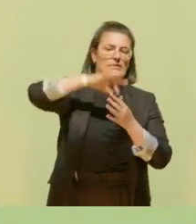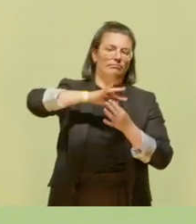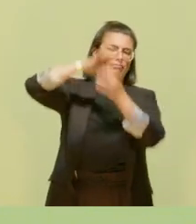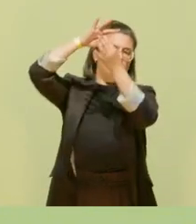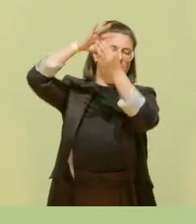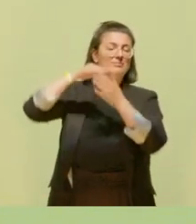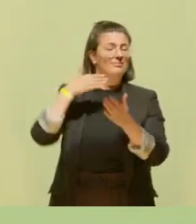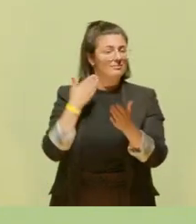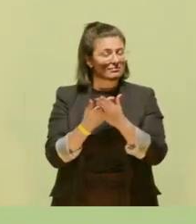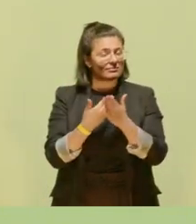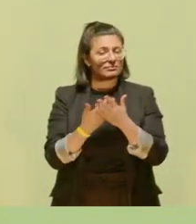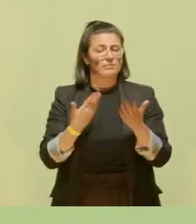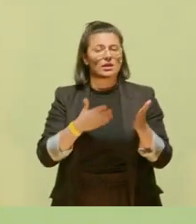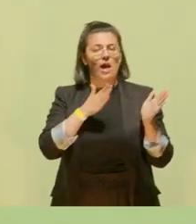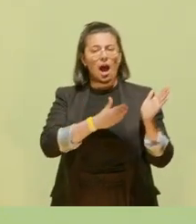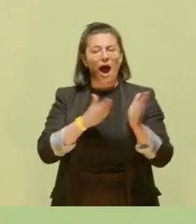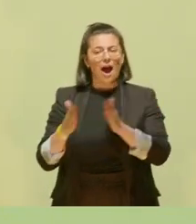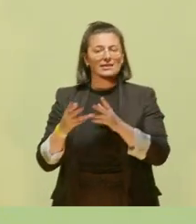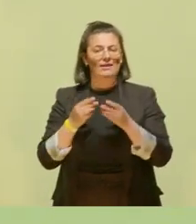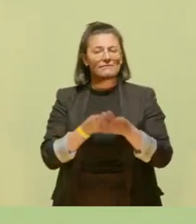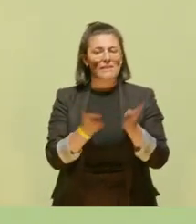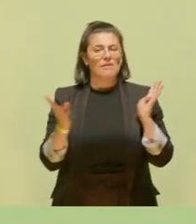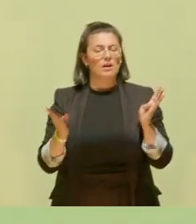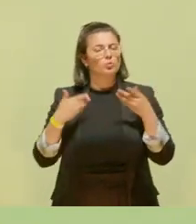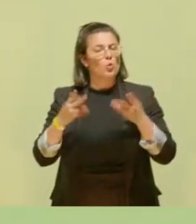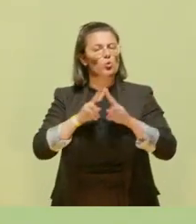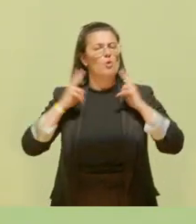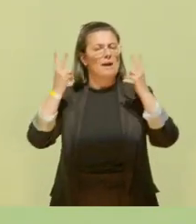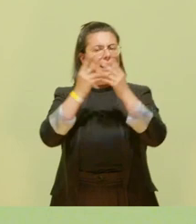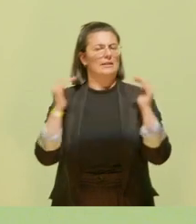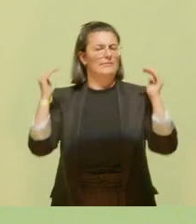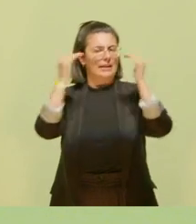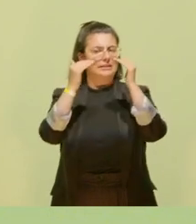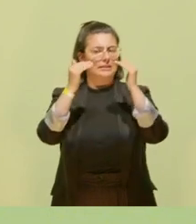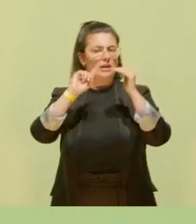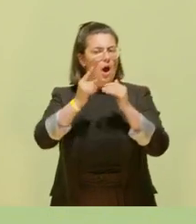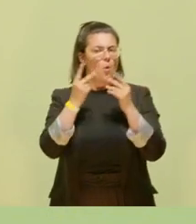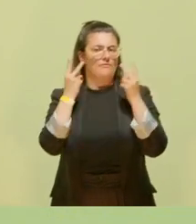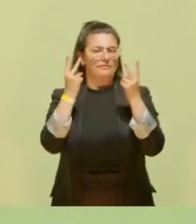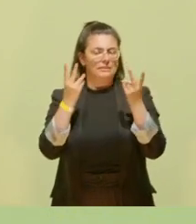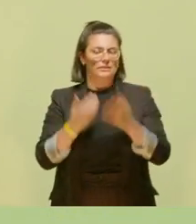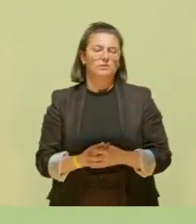Artenvielfalt eine Frage der globalen Gerechtigkeit, auch für den globalen Süden.